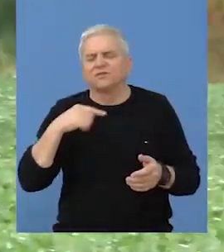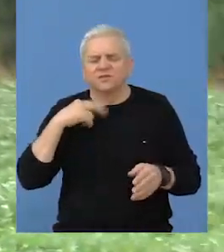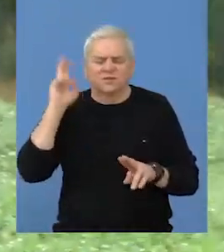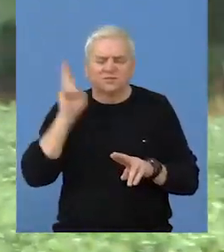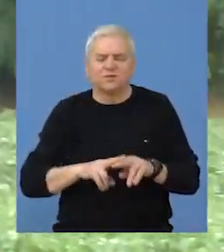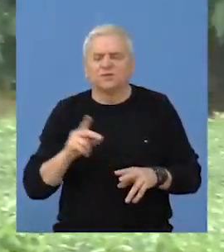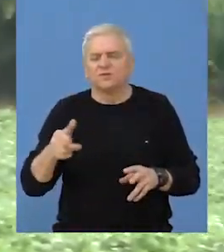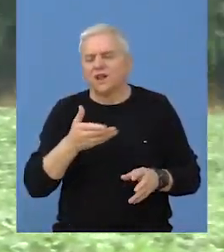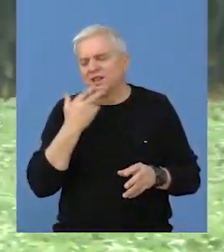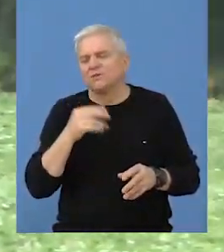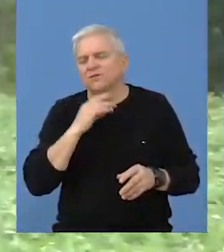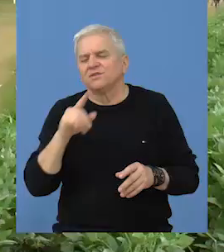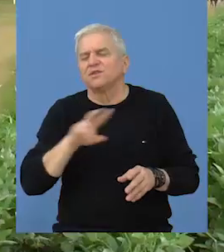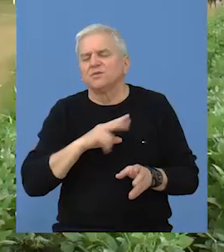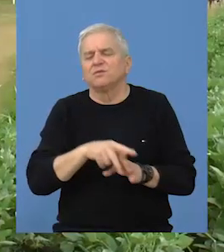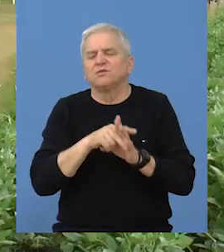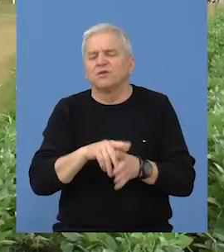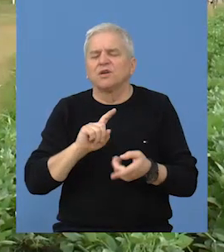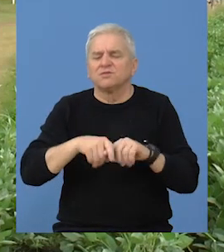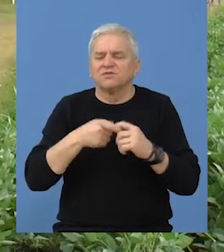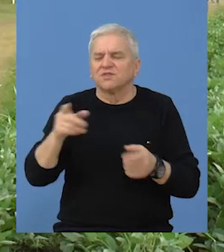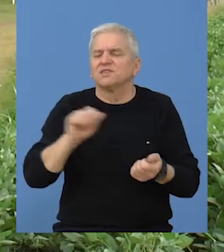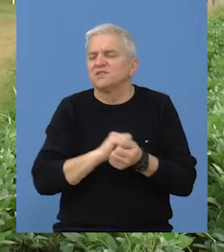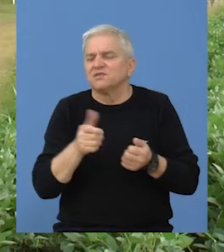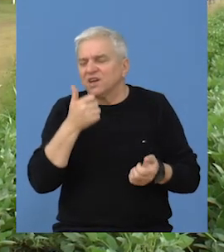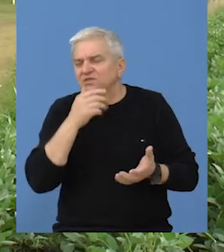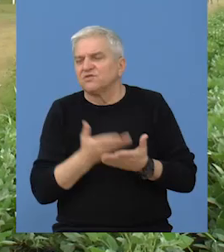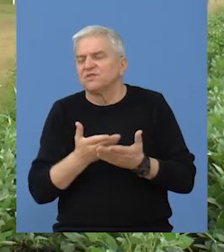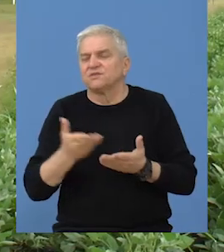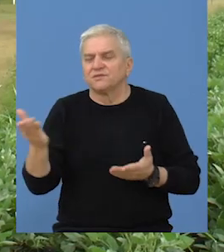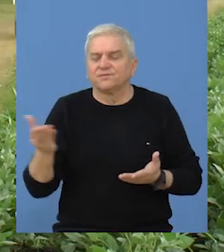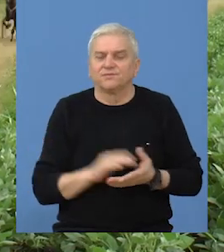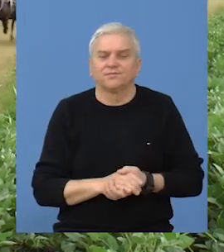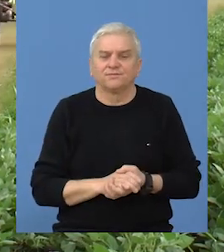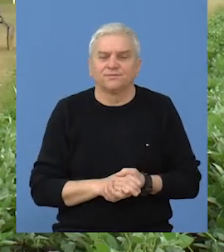tako sam rešio, ima mi konje i opremu i sve.